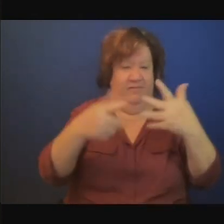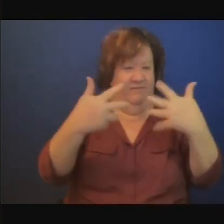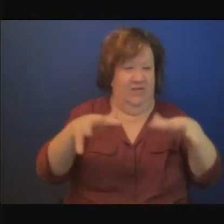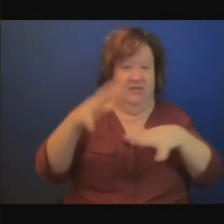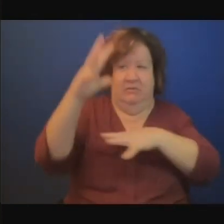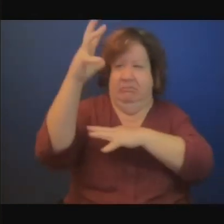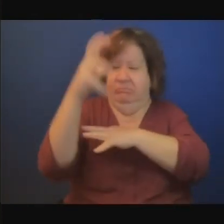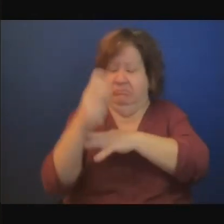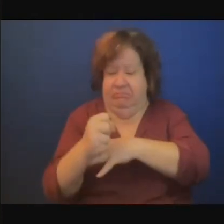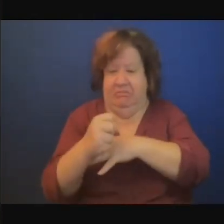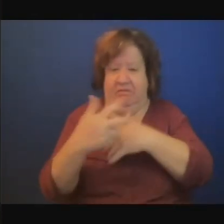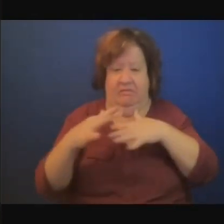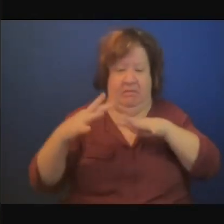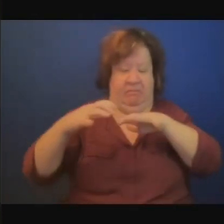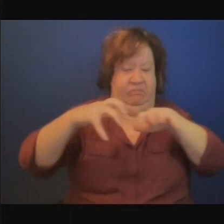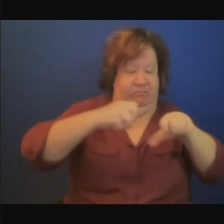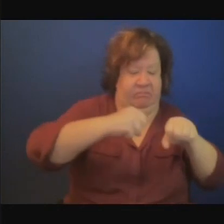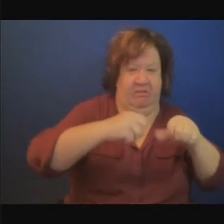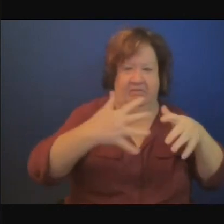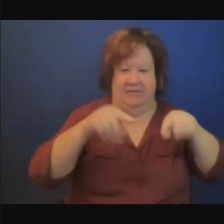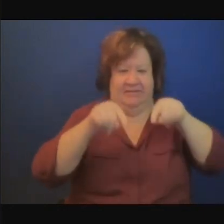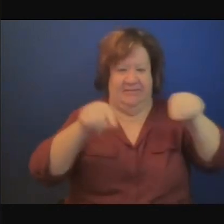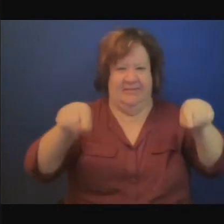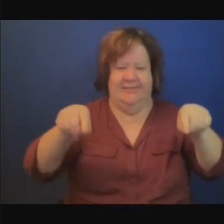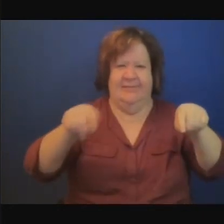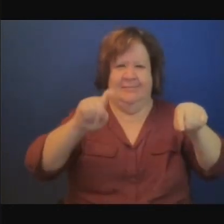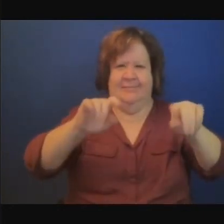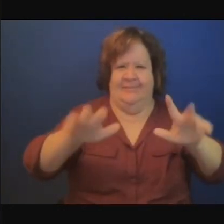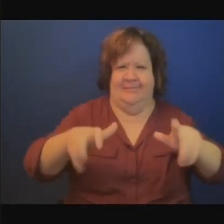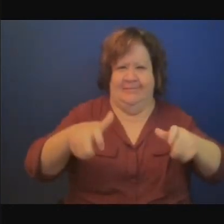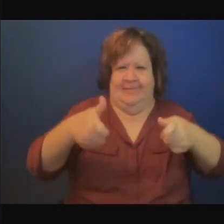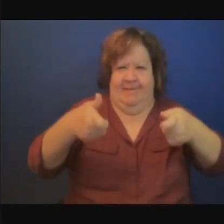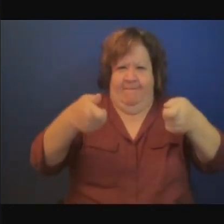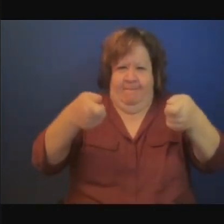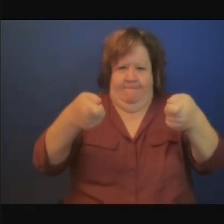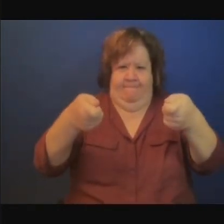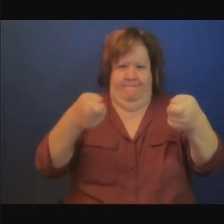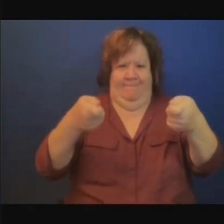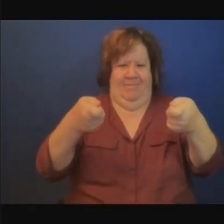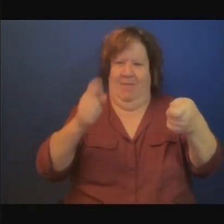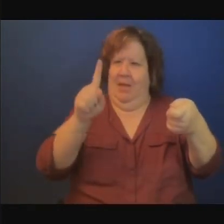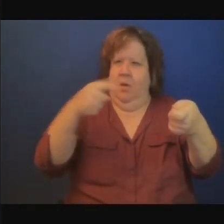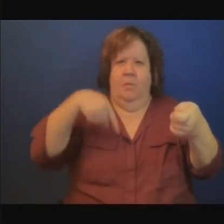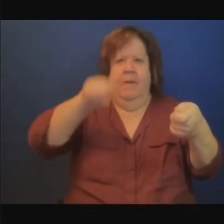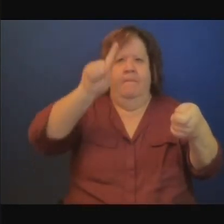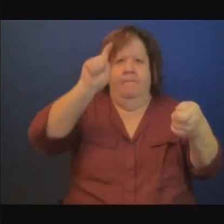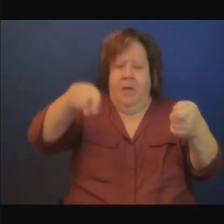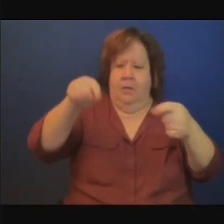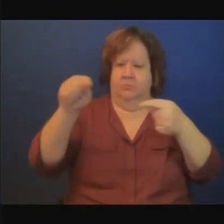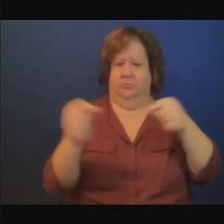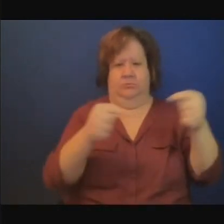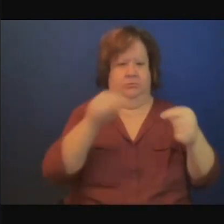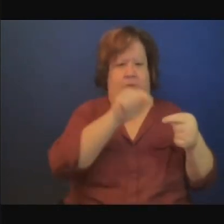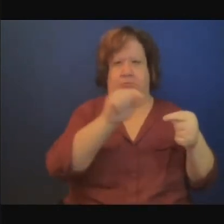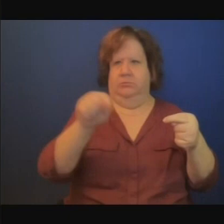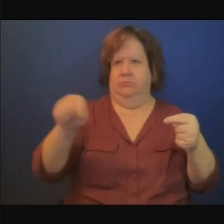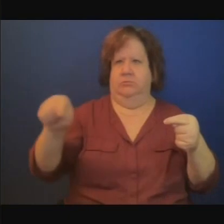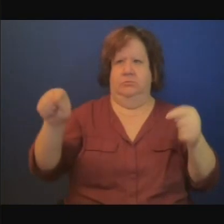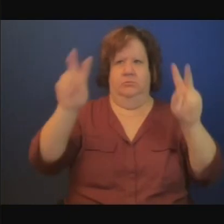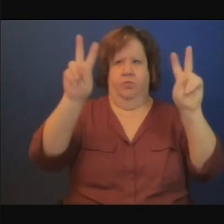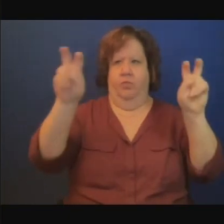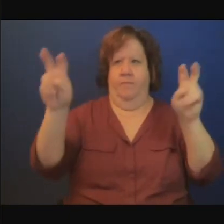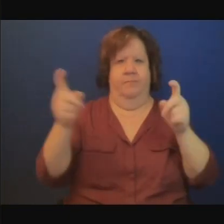et pour pouvoir redresser la barre, faudra des conversations, il faudra tenir certaines conversations.